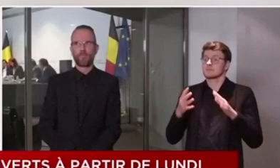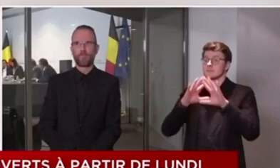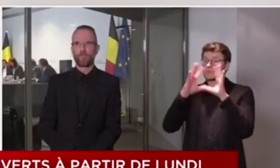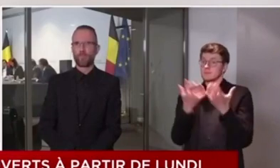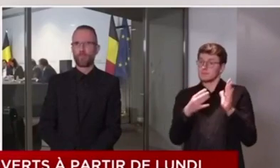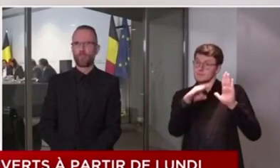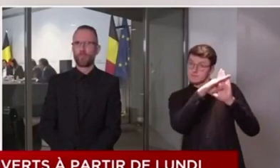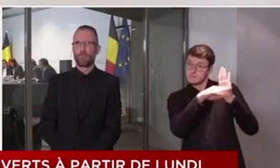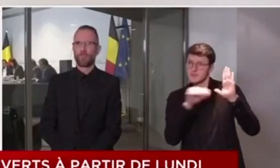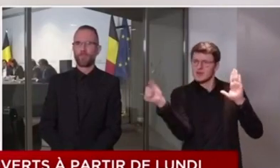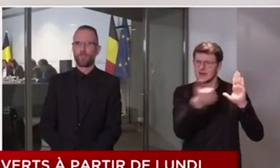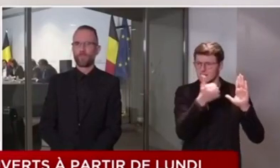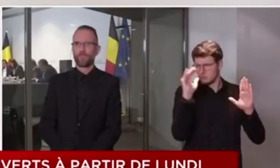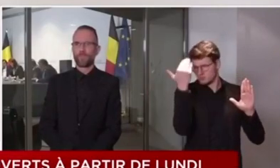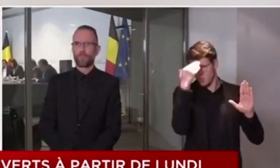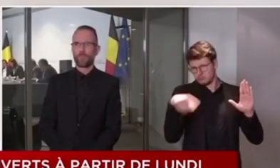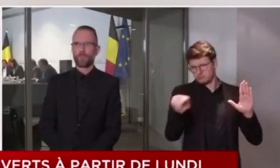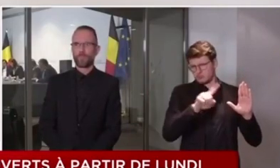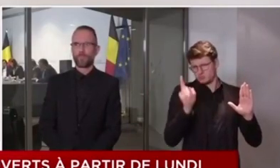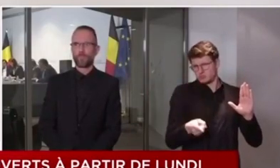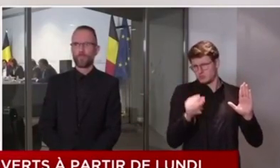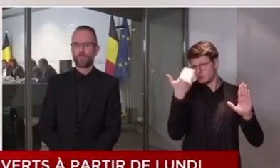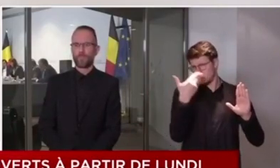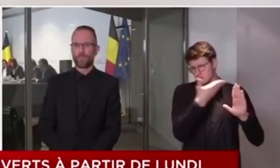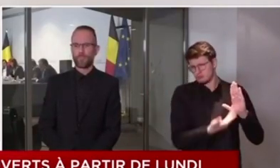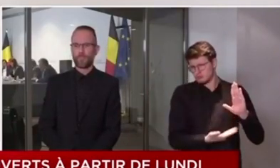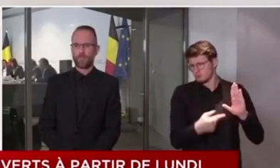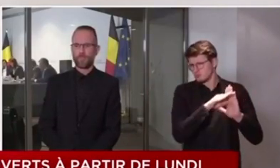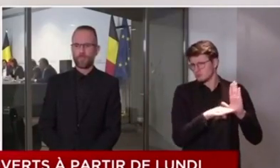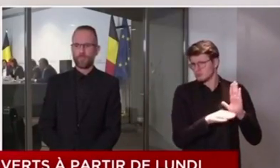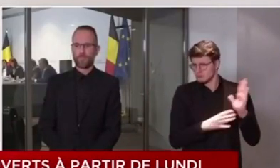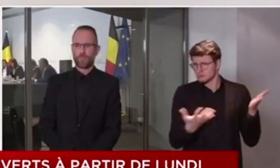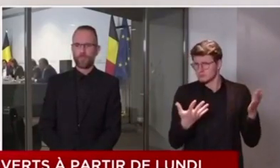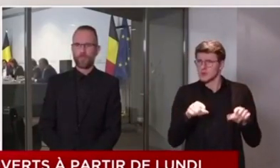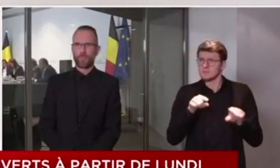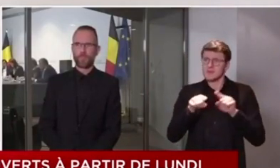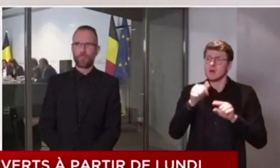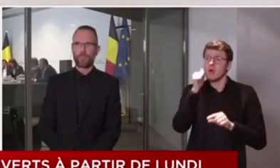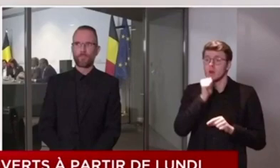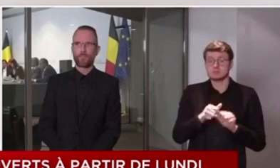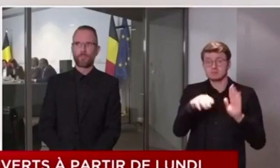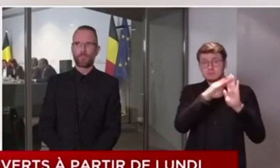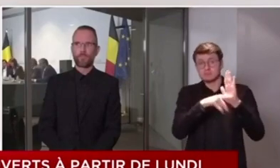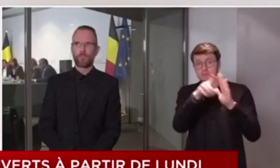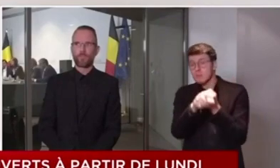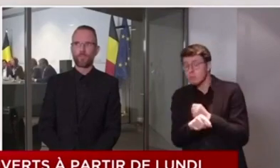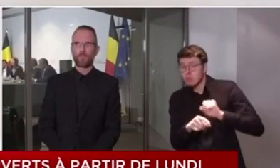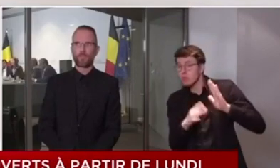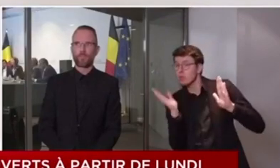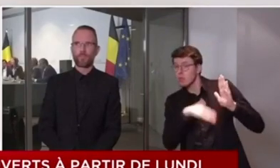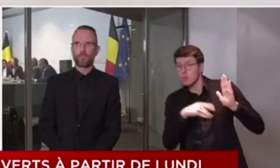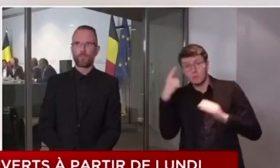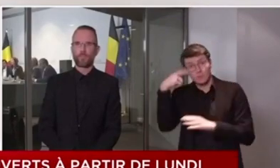Les forces de l'ordre continueront à verbaliser. Nous vous